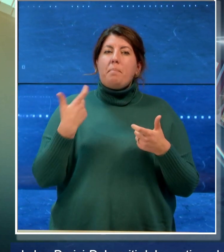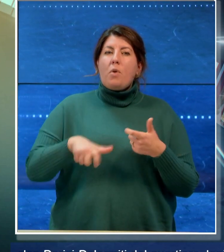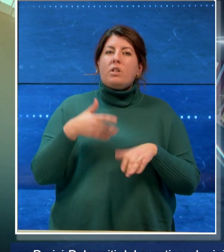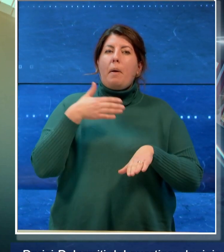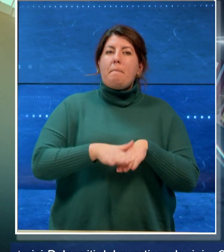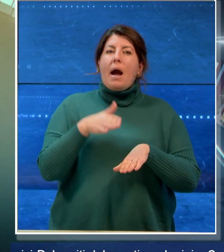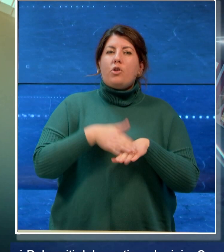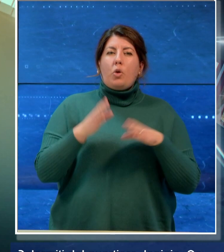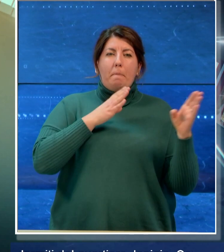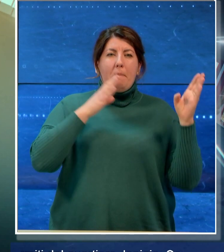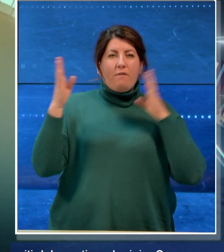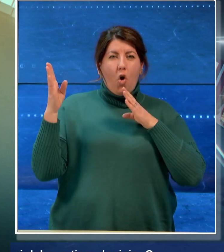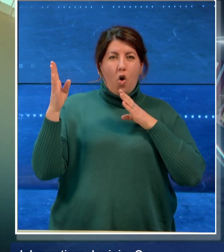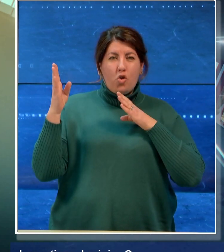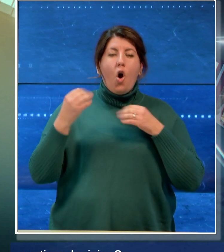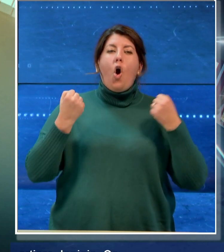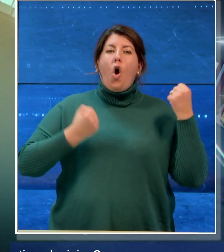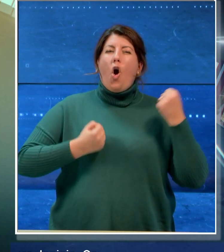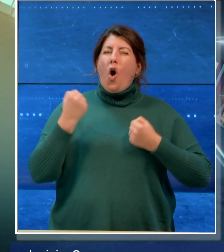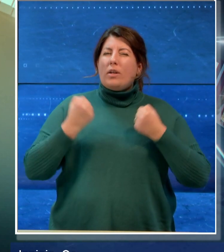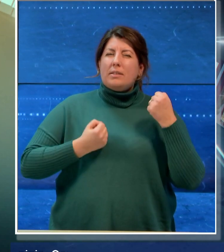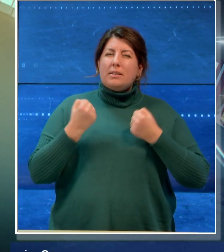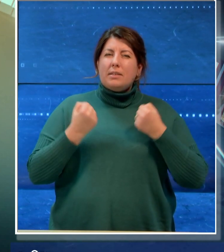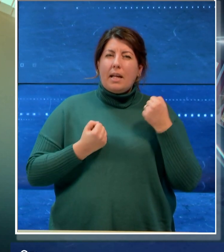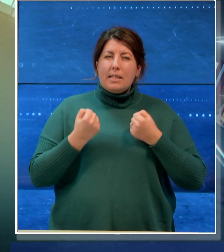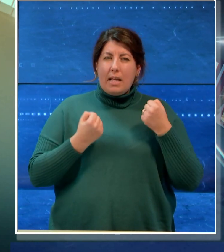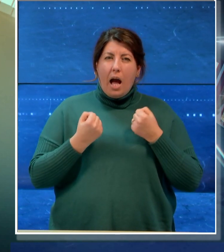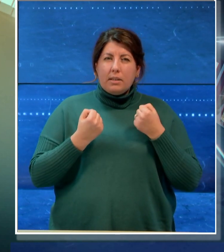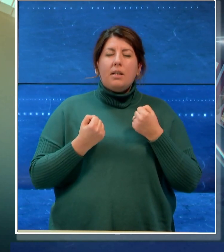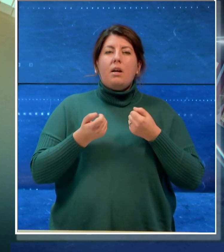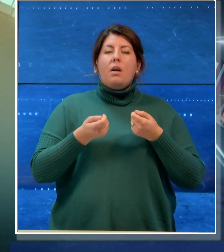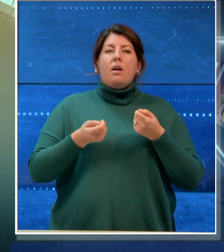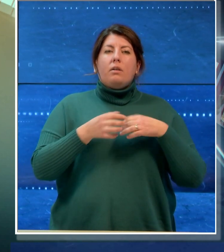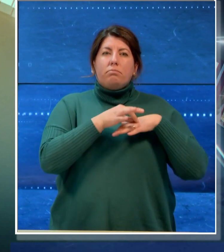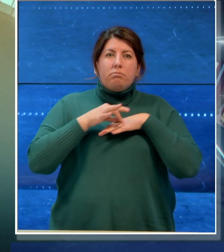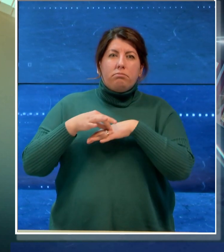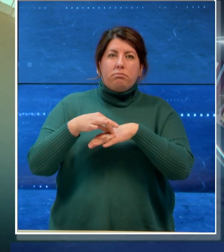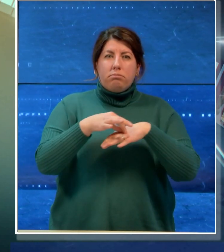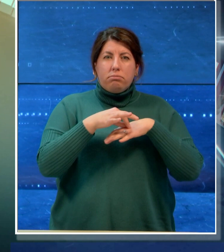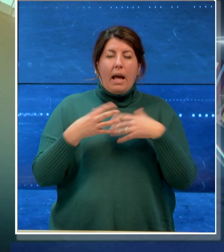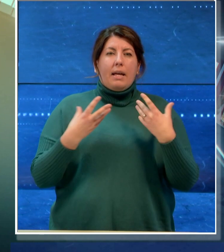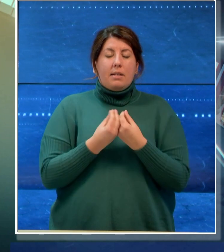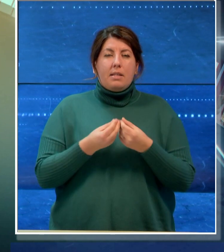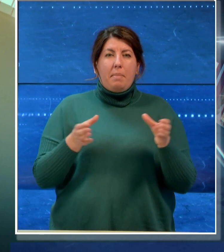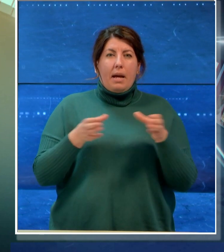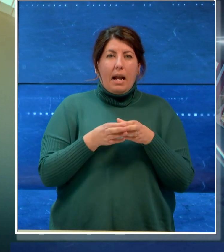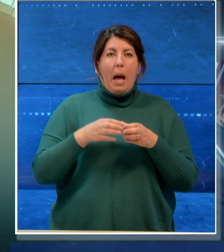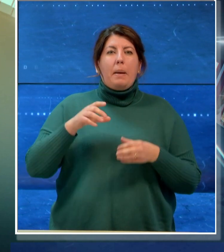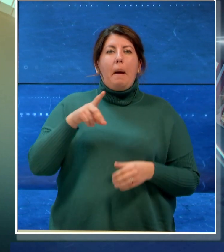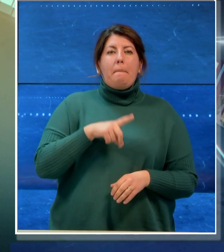mafioso e contestati a vertici e affiliati del clan Parisi-Palermiti